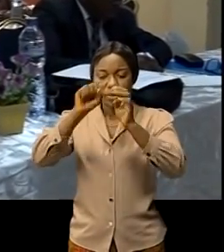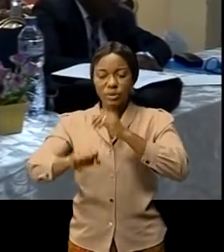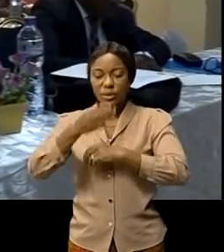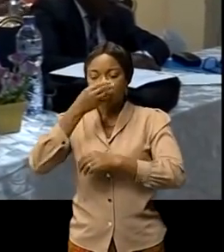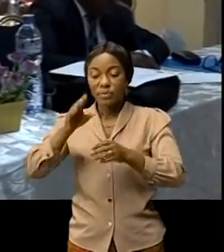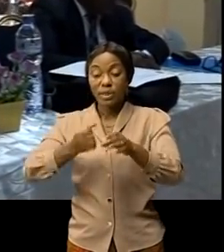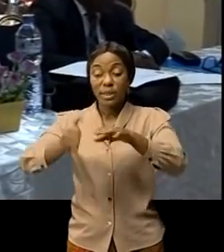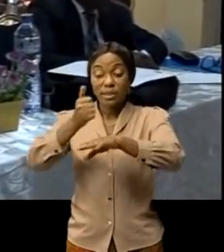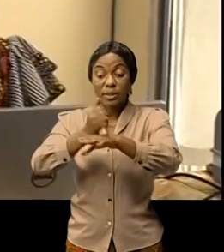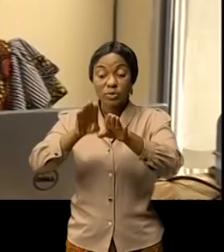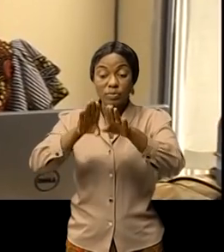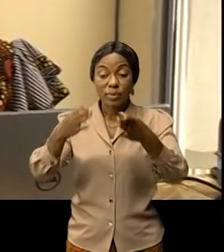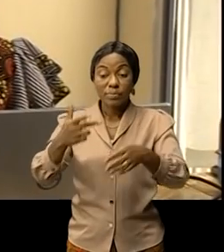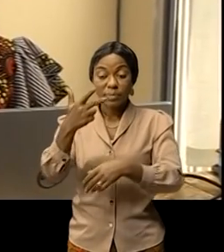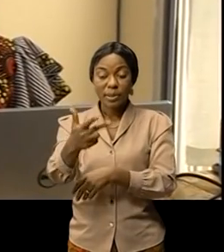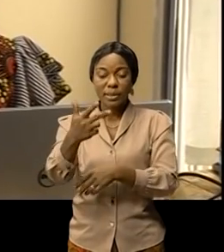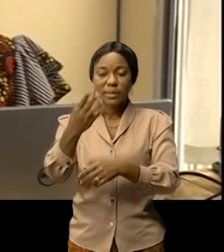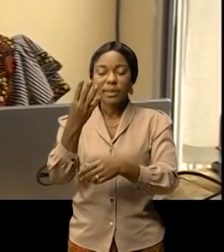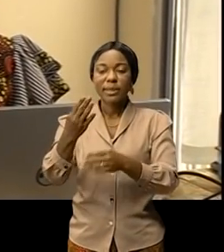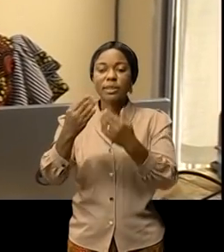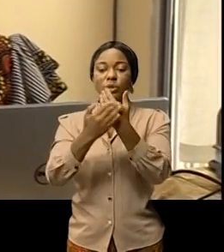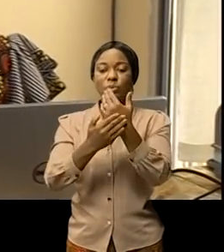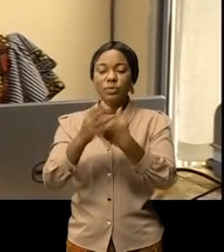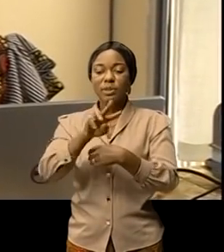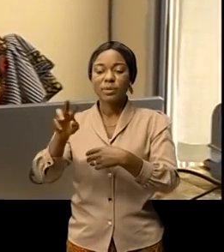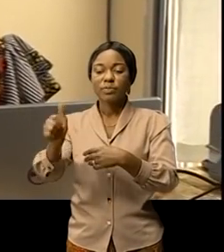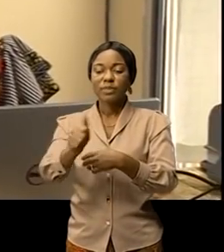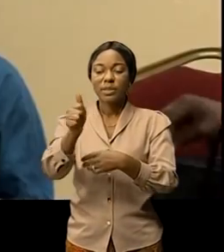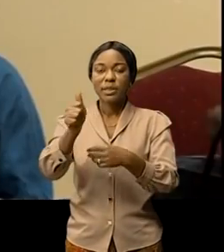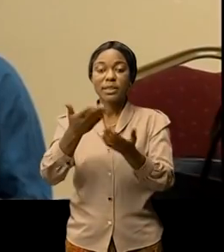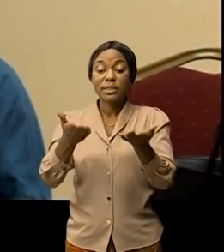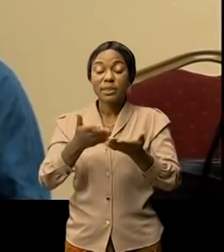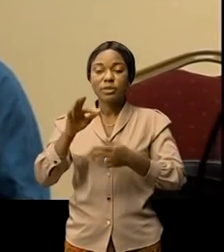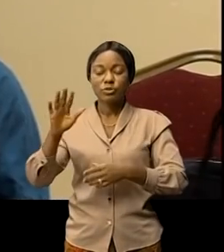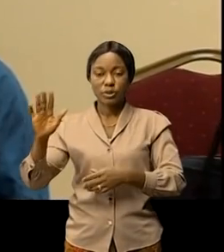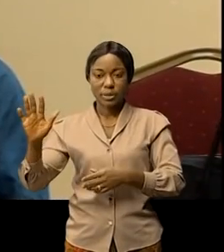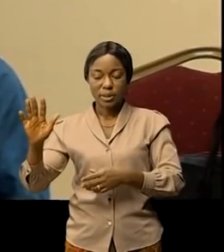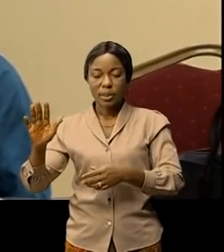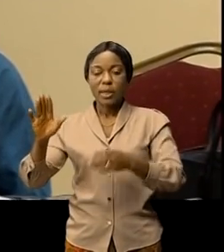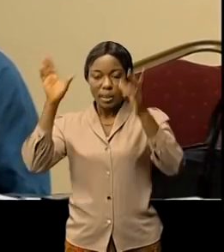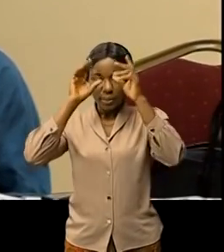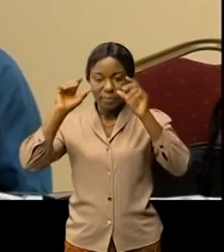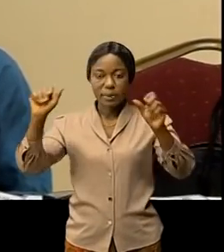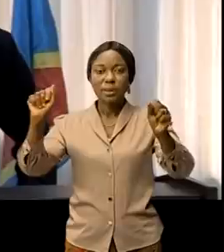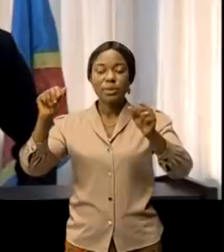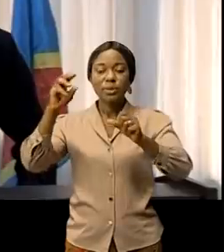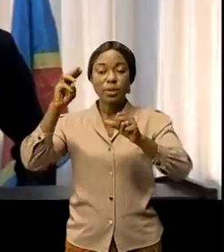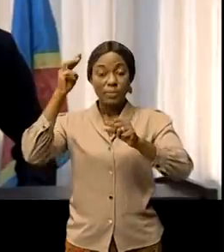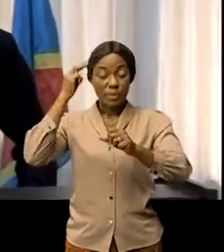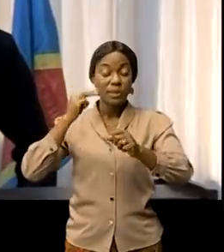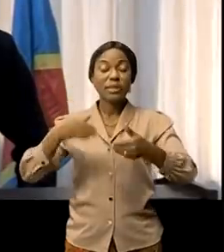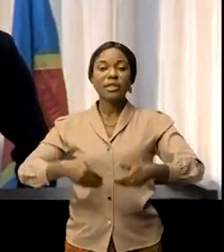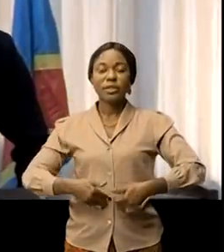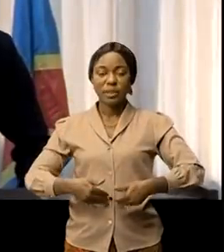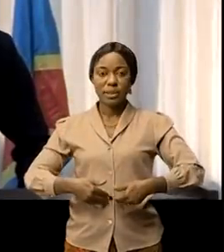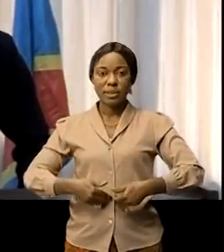s'est ouvert ce mercredi 4 août 2021 à Kinshasa sous la présidence du ministre de la Jeunesse